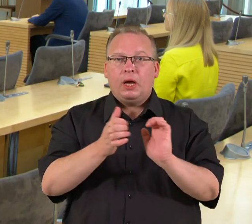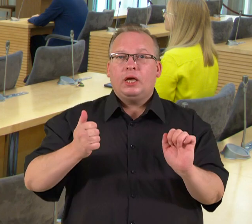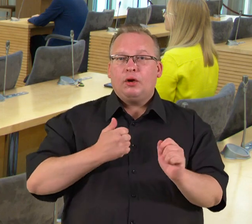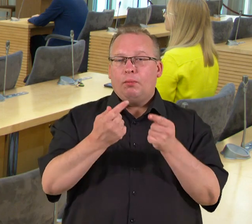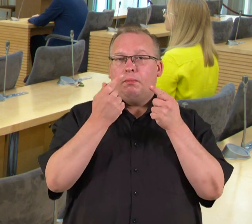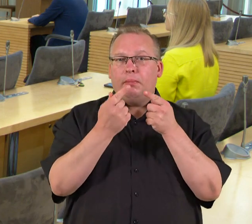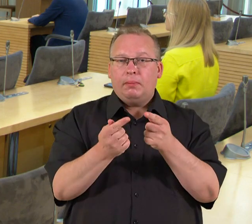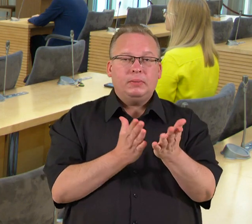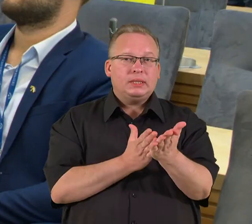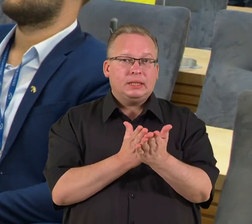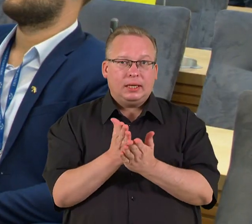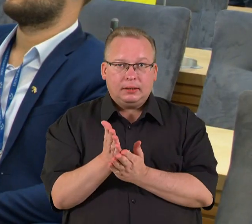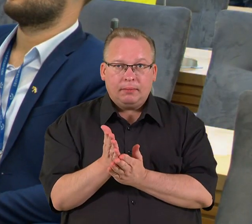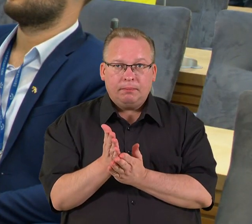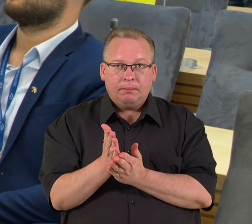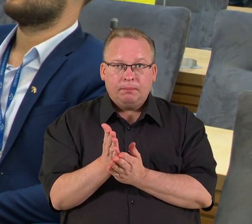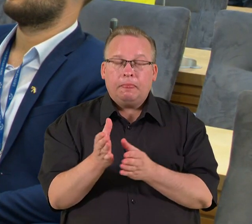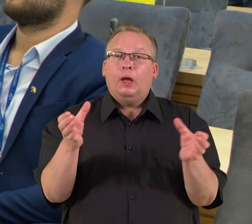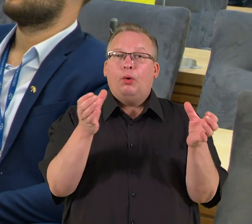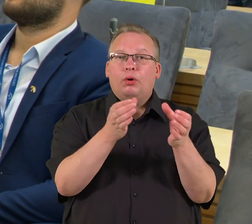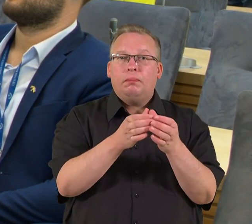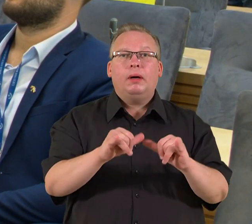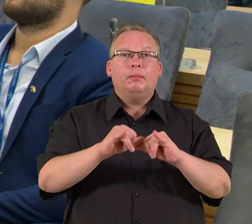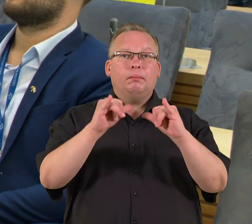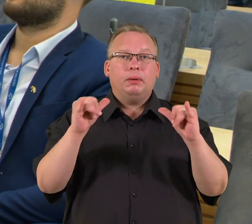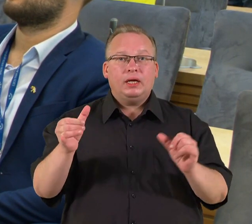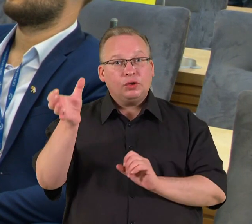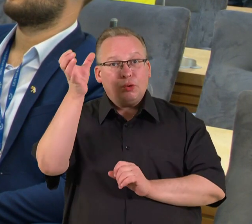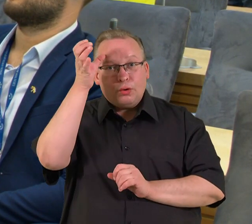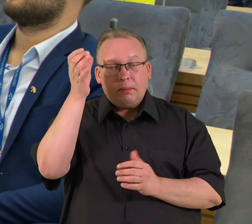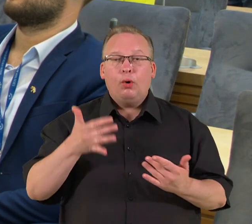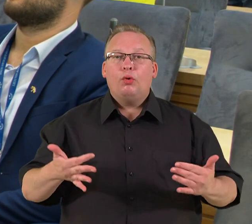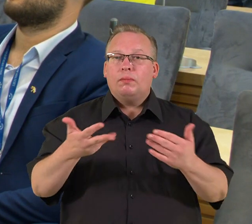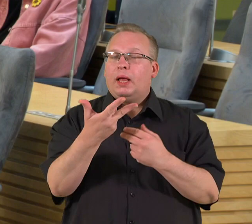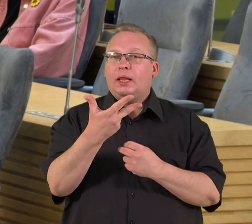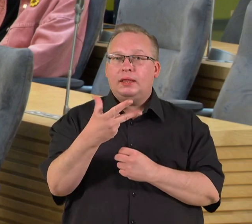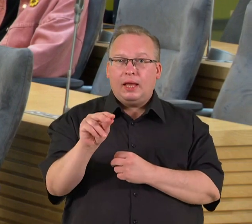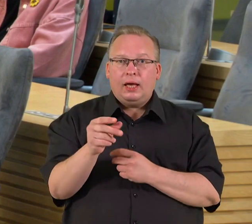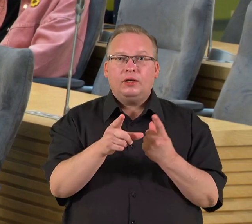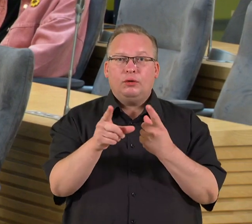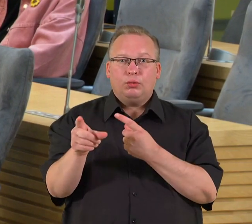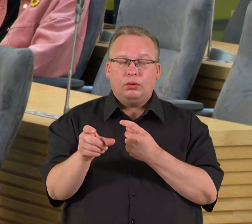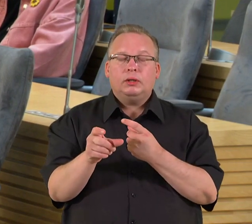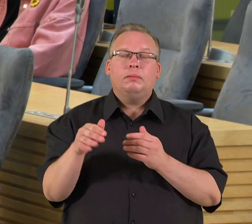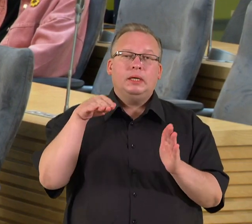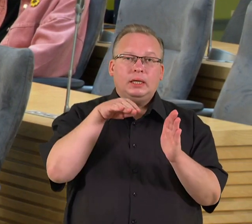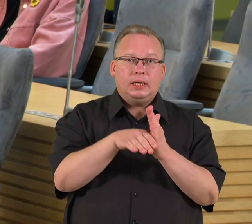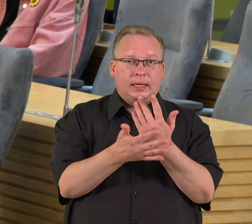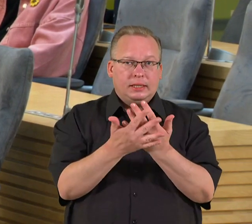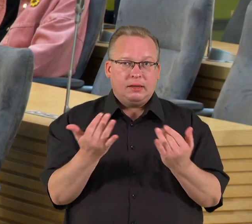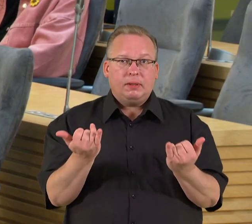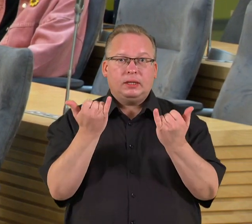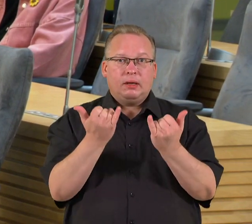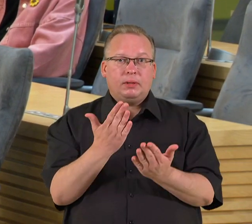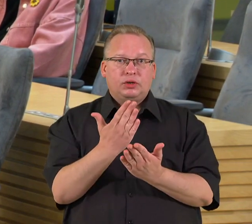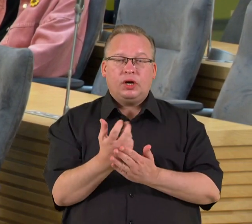pasipriešinimo sreityje. Bet organizacija plės kompetencijas, rengiantis neginkluotam pasipriešinimui krizėms. Dabar yra